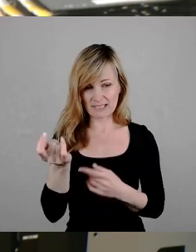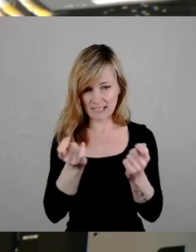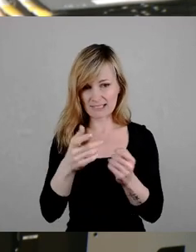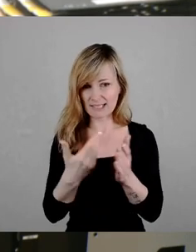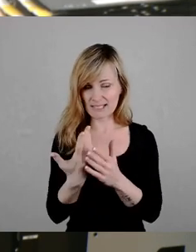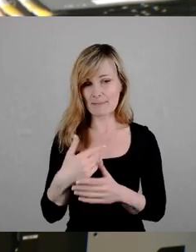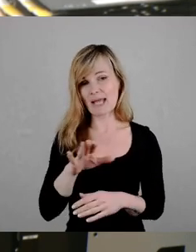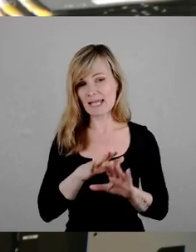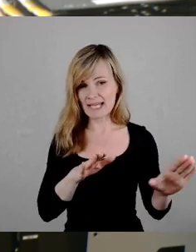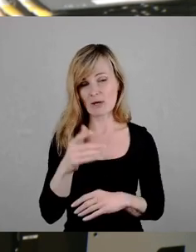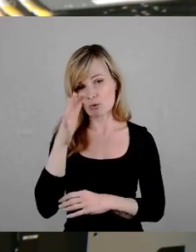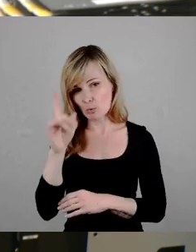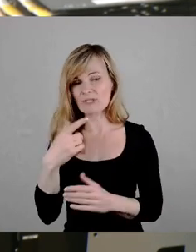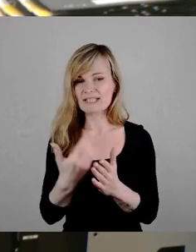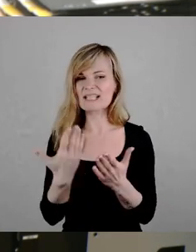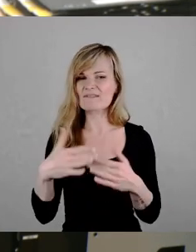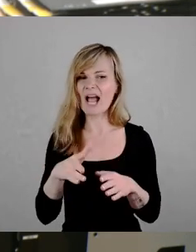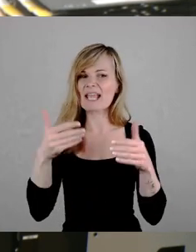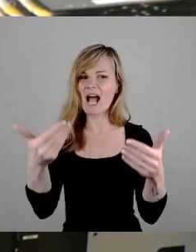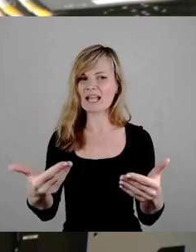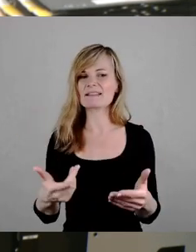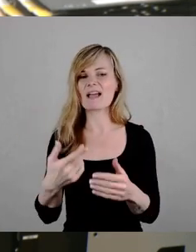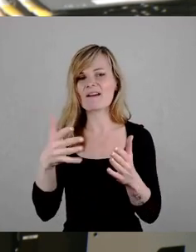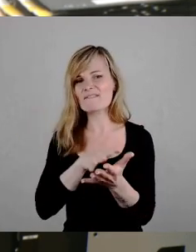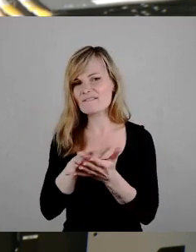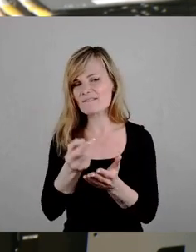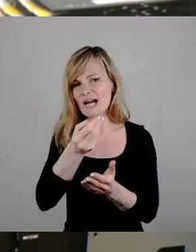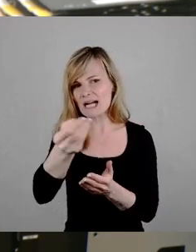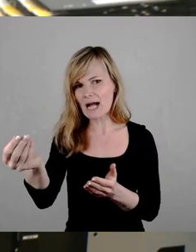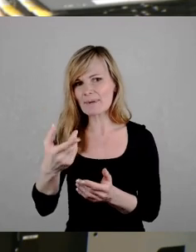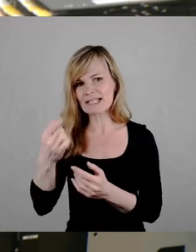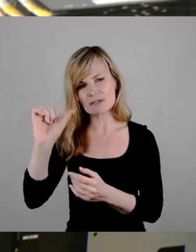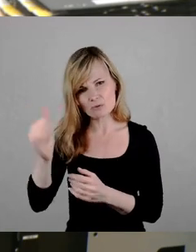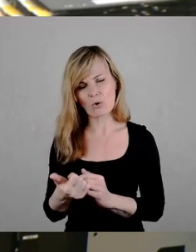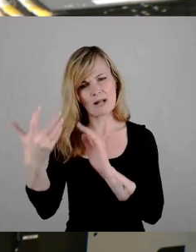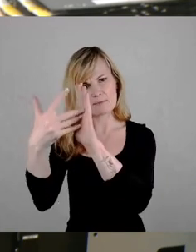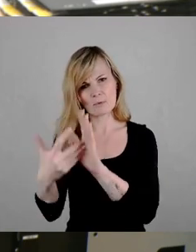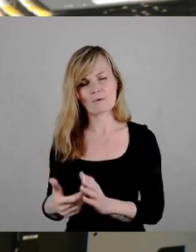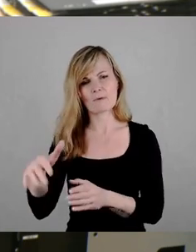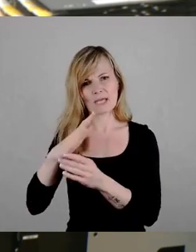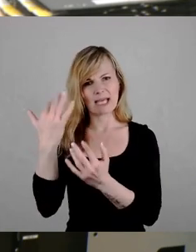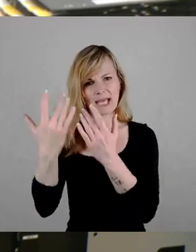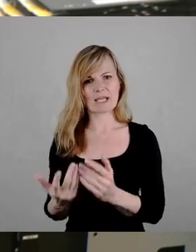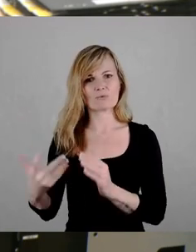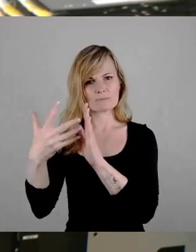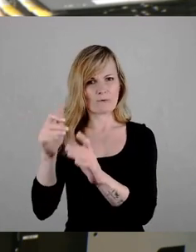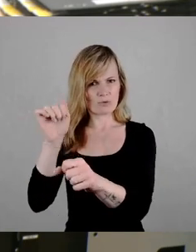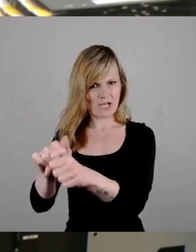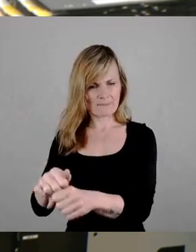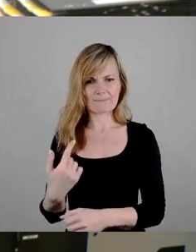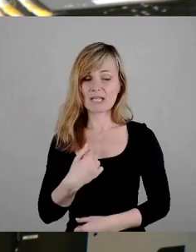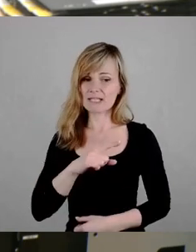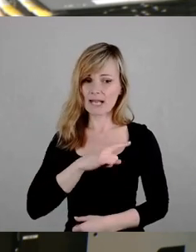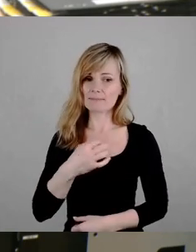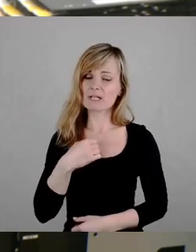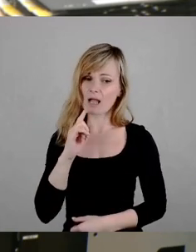Vergabe nun doch noch mal genauer vom Rechnungsprüfungsamt untersucht sehen. Ich bin auch für die Prüfung.